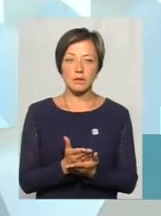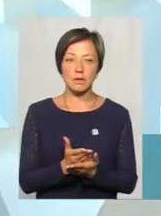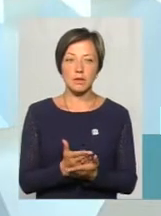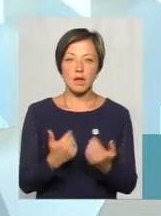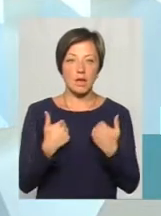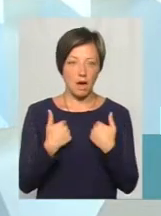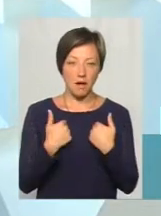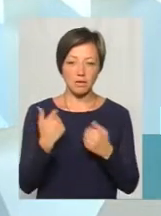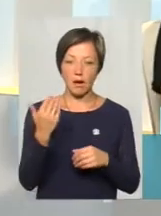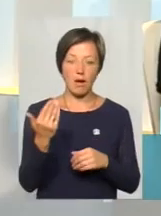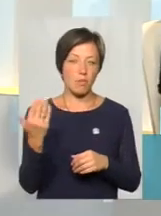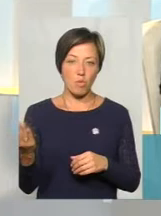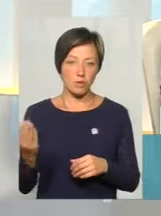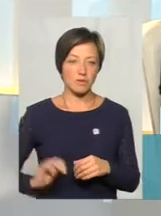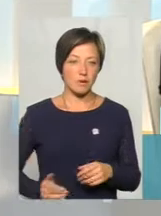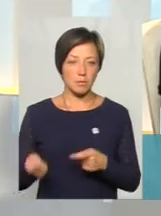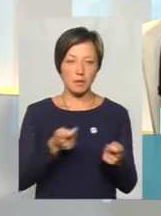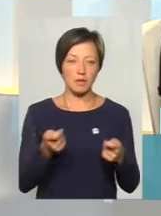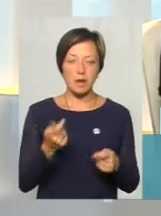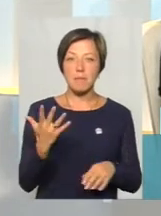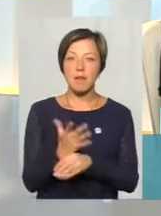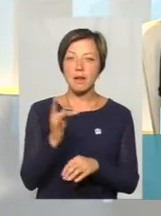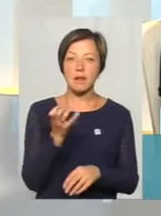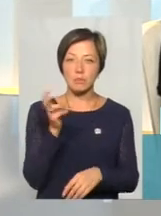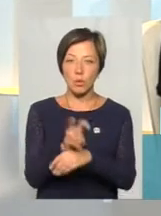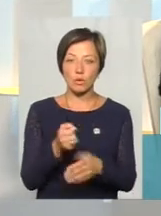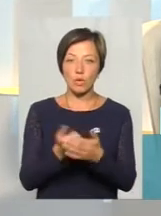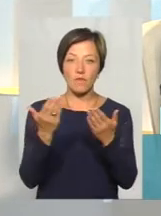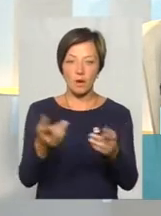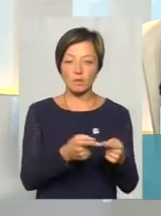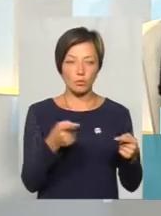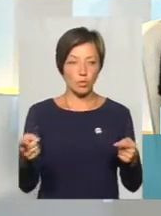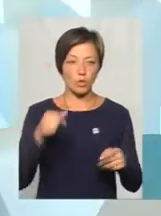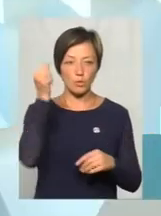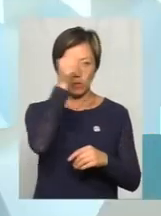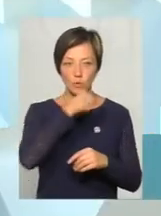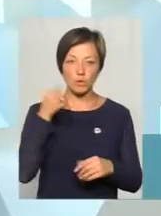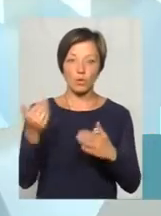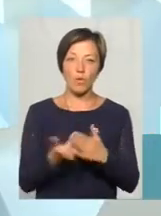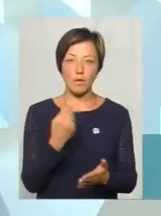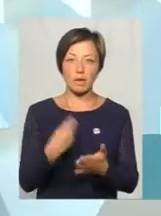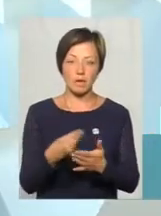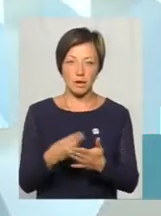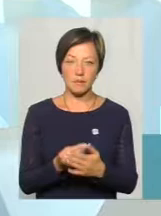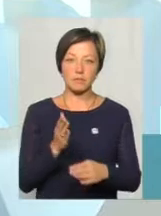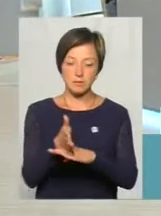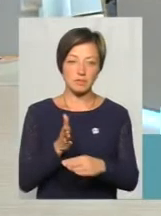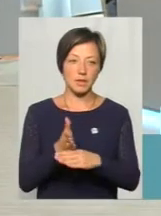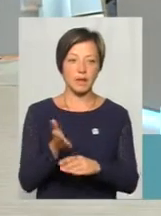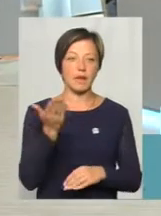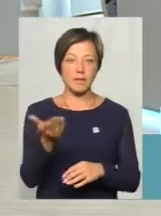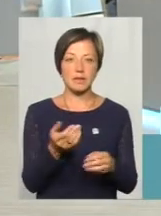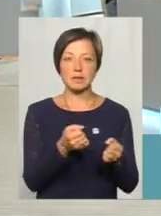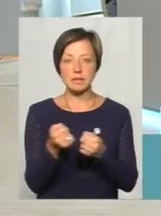перевізників. Але перевізники 5 разів приходили до вас протягом цього року з новими тарифами, і ви його